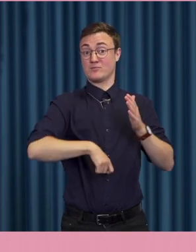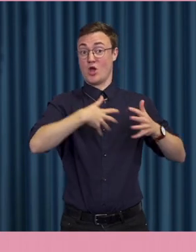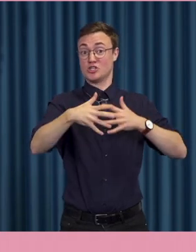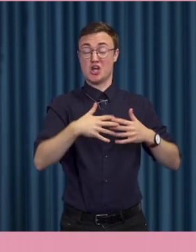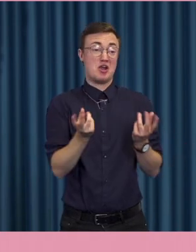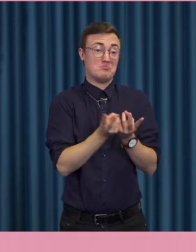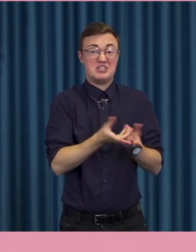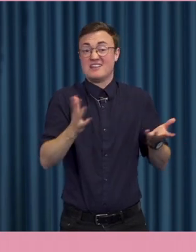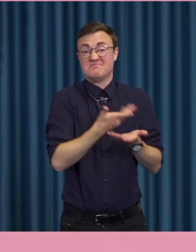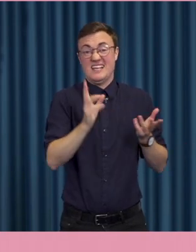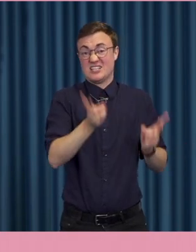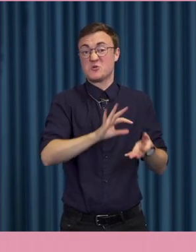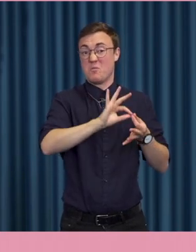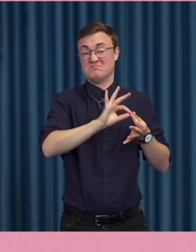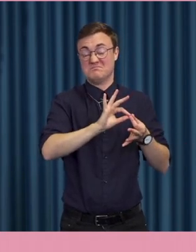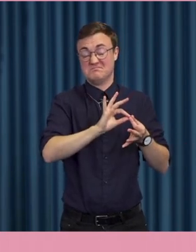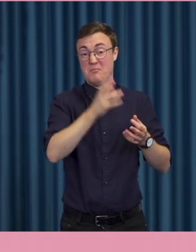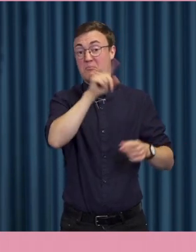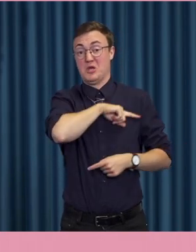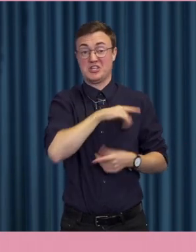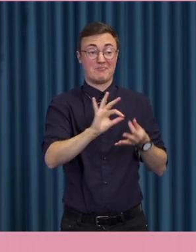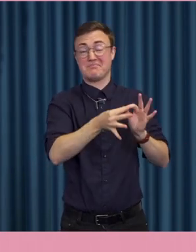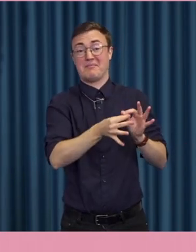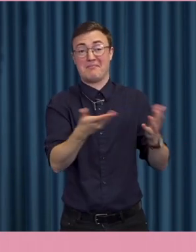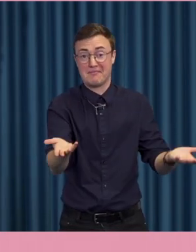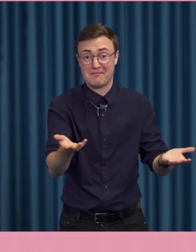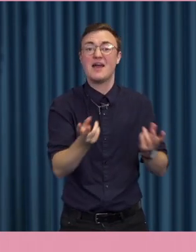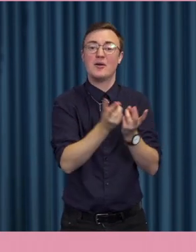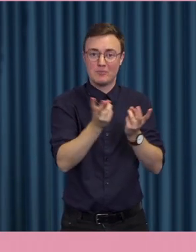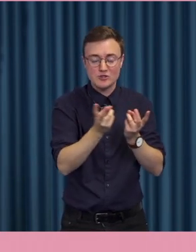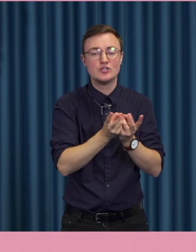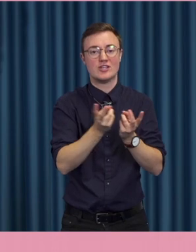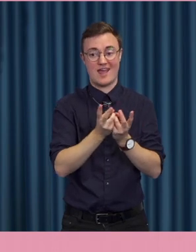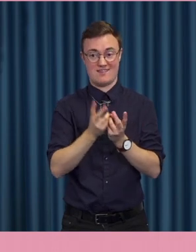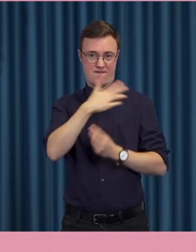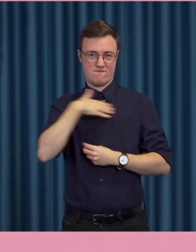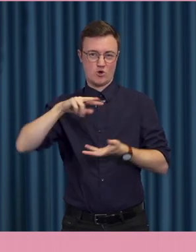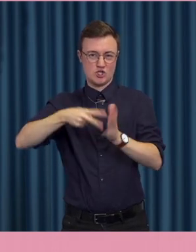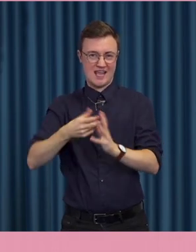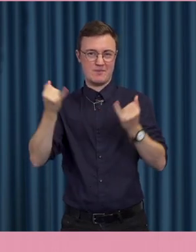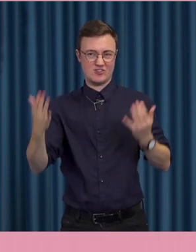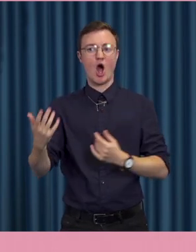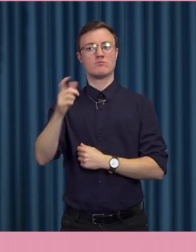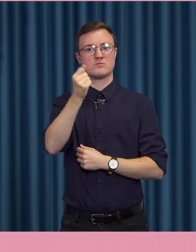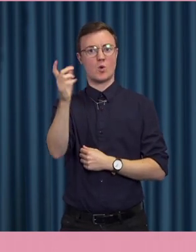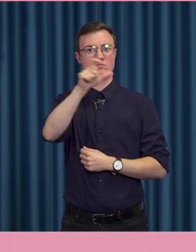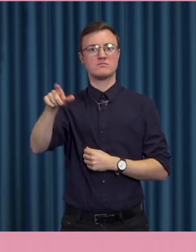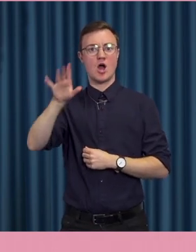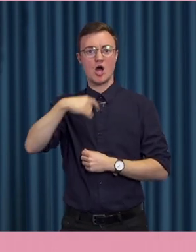särskilt mycket. Och vissa har också därför kallat vårt nuvarande system för ett elitstyre.